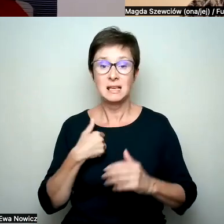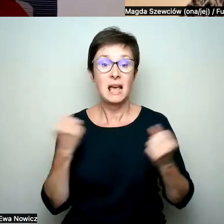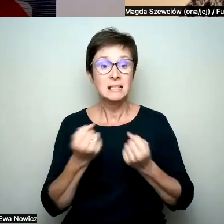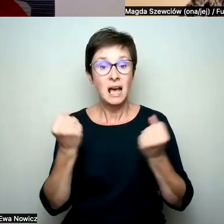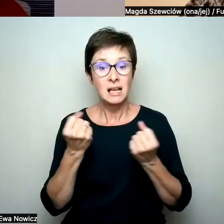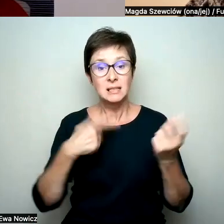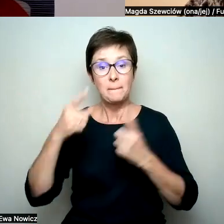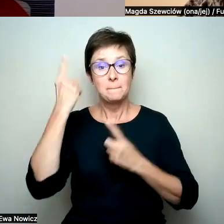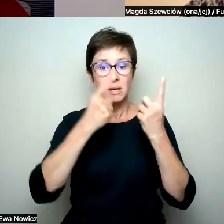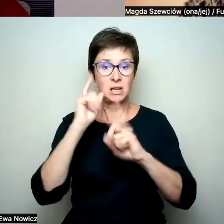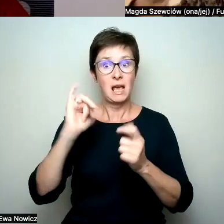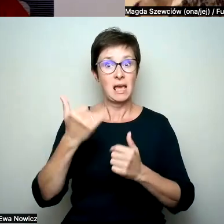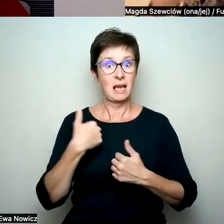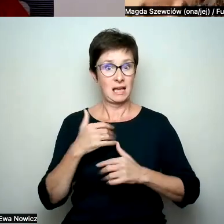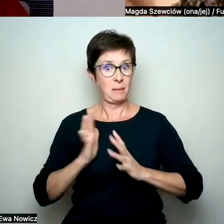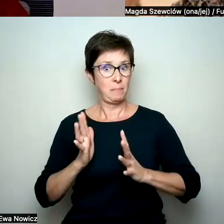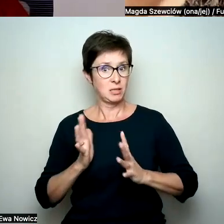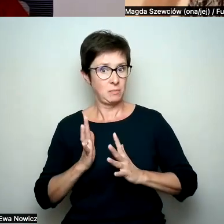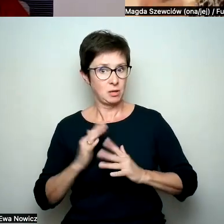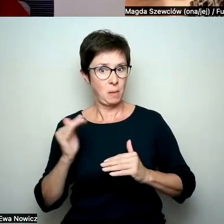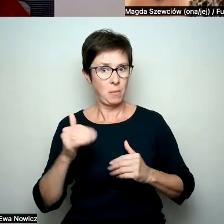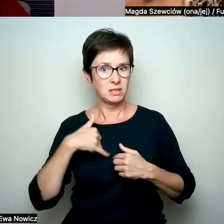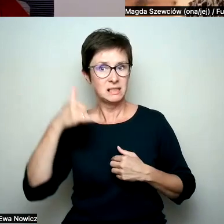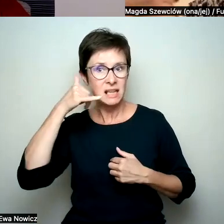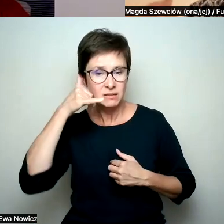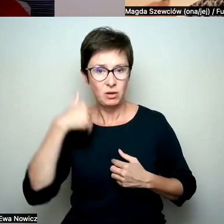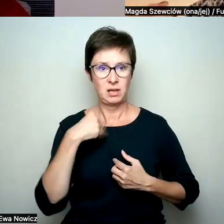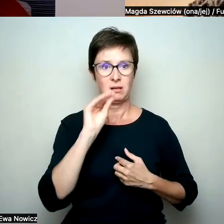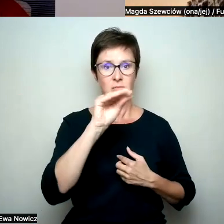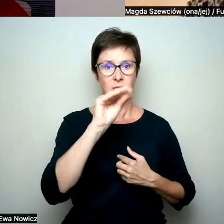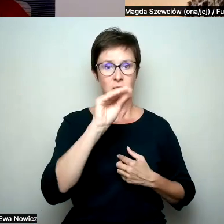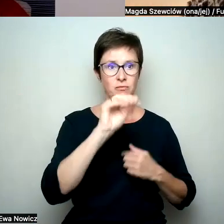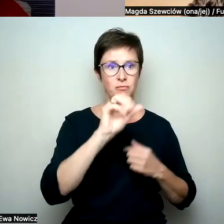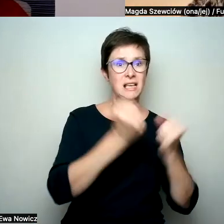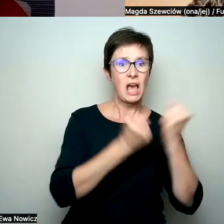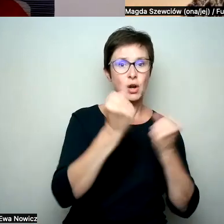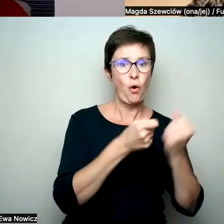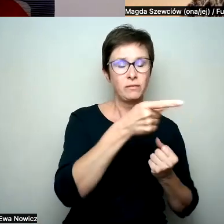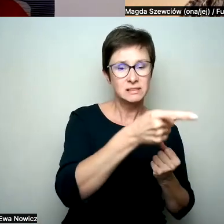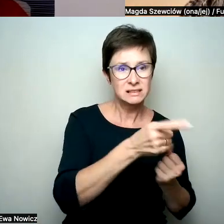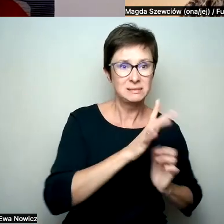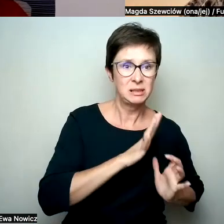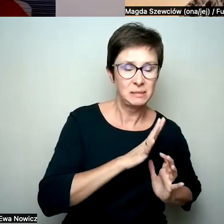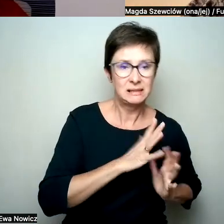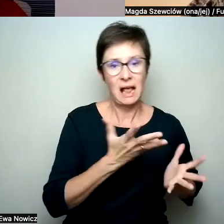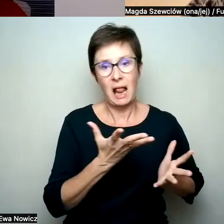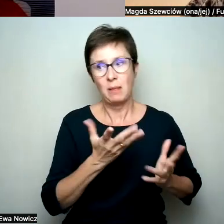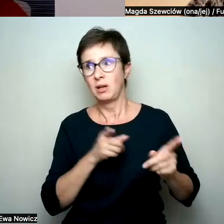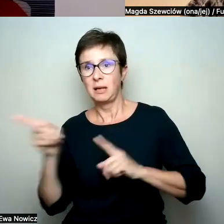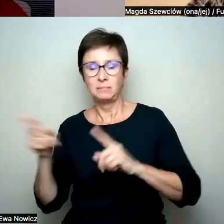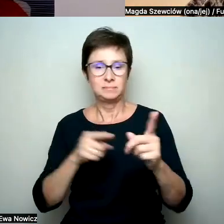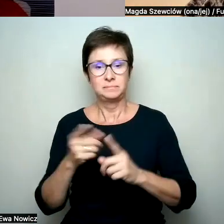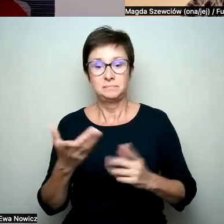tego też myślenia, na ile ja jestem bezpieczna, że być może zadzwonienie pójdzie do kierowcy jest czymś bezpieczniejszym, niż pójście tam.